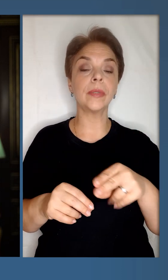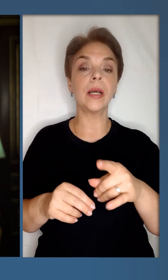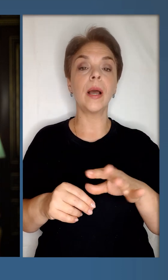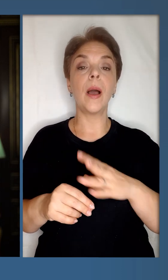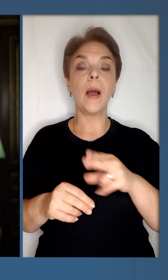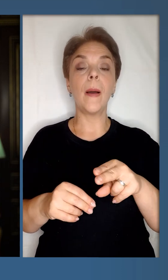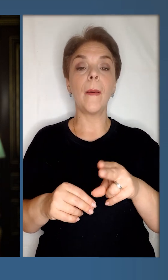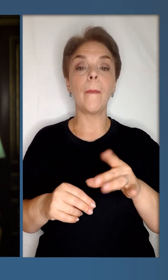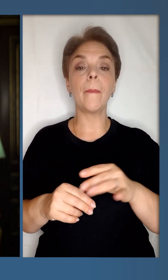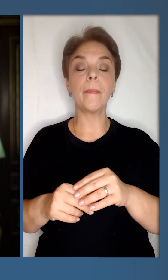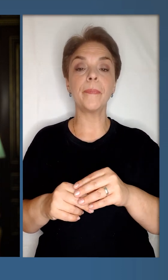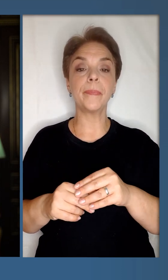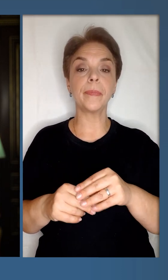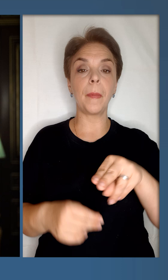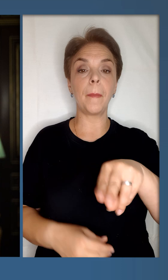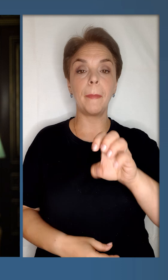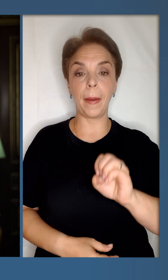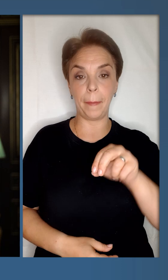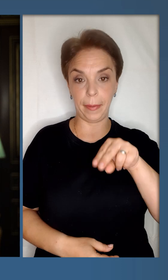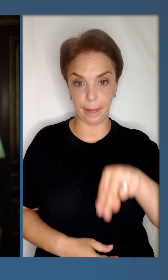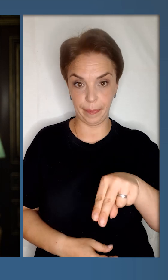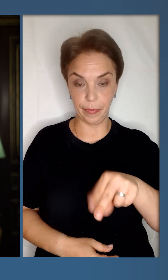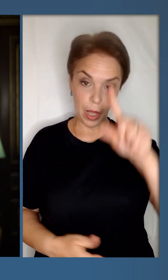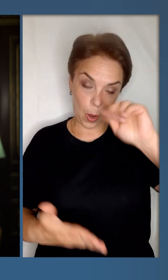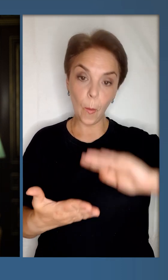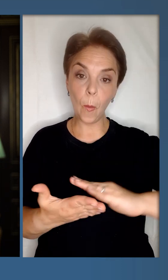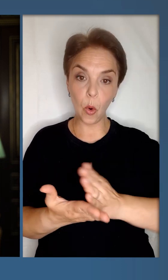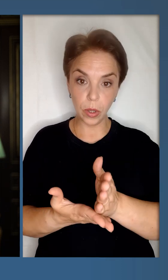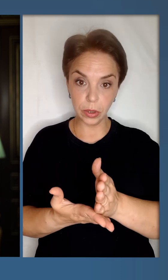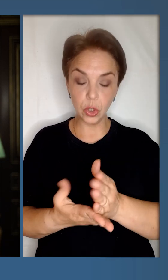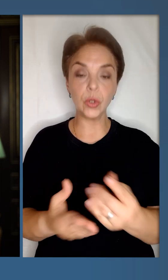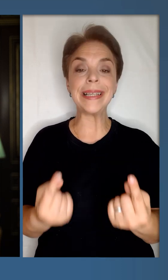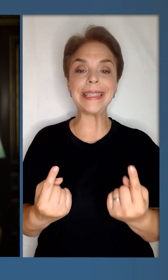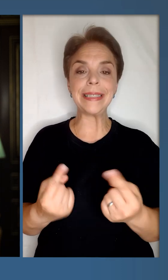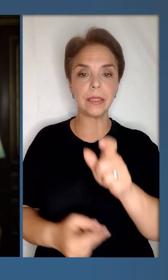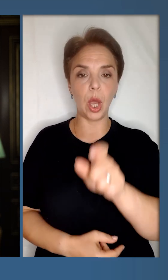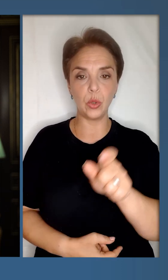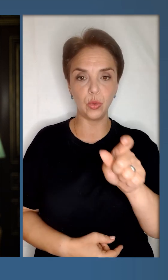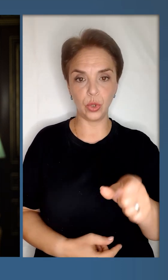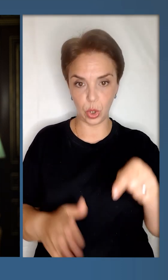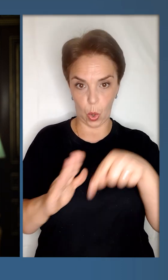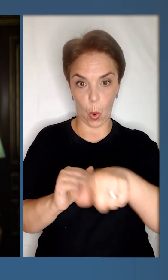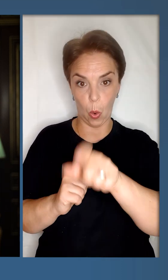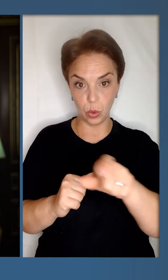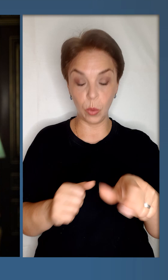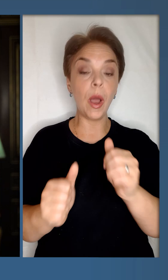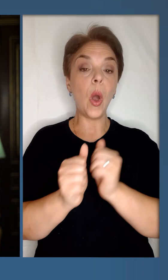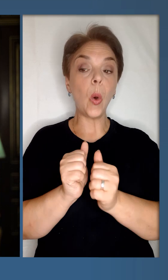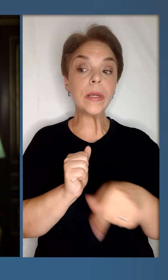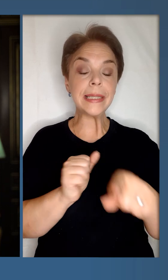«Politically exposed persons» – політично значущі особи.